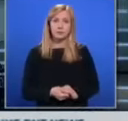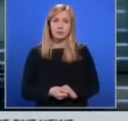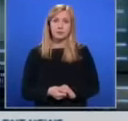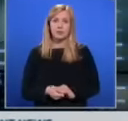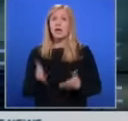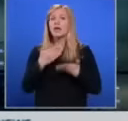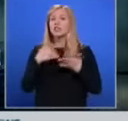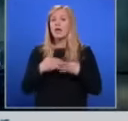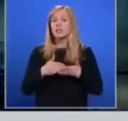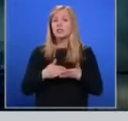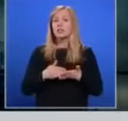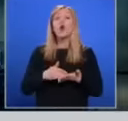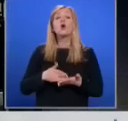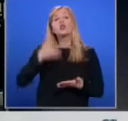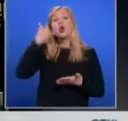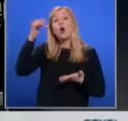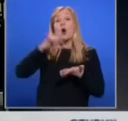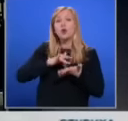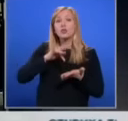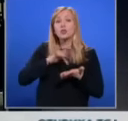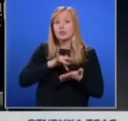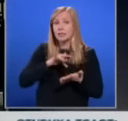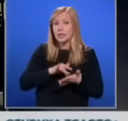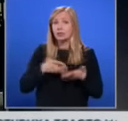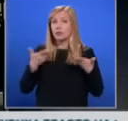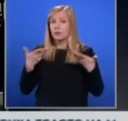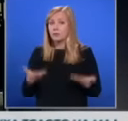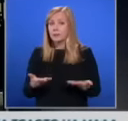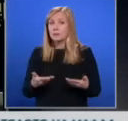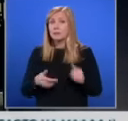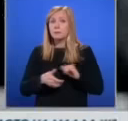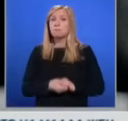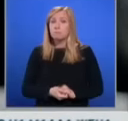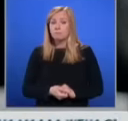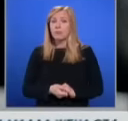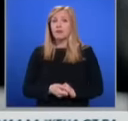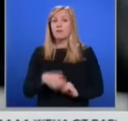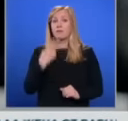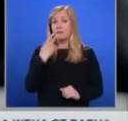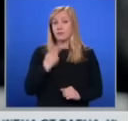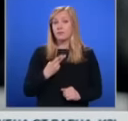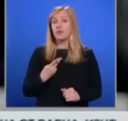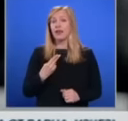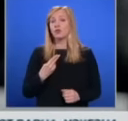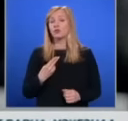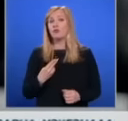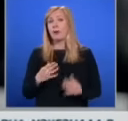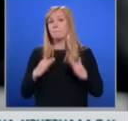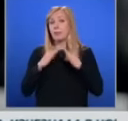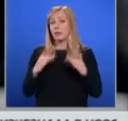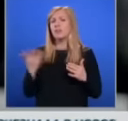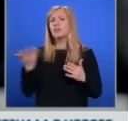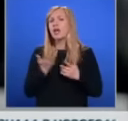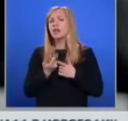Част от кол-центровете за финансово инвестиране в България се оказват финансови пирамиди. Вече няколко млади българи